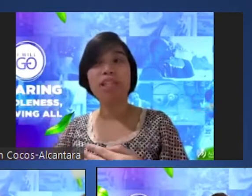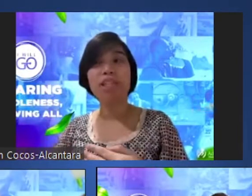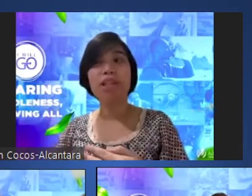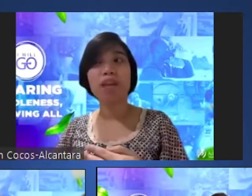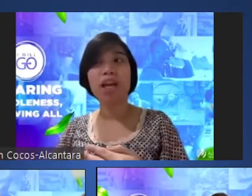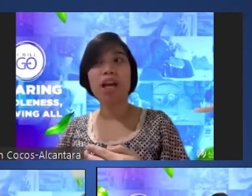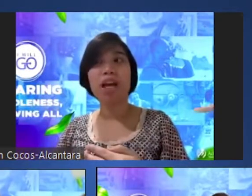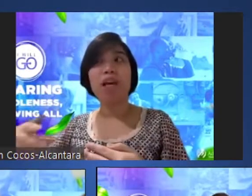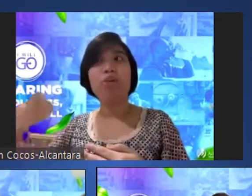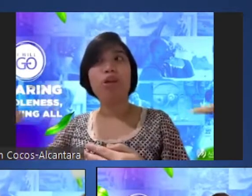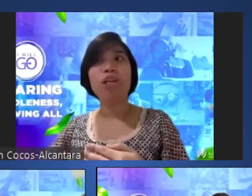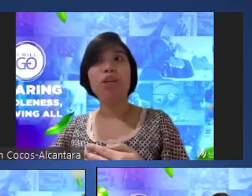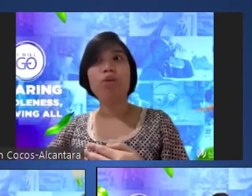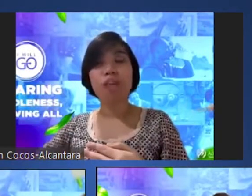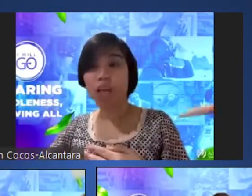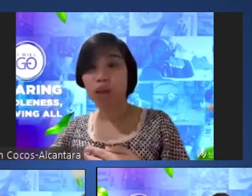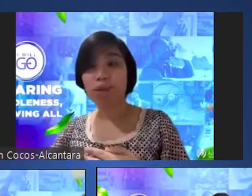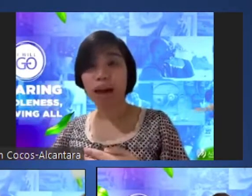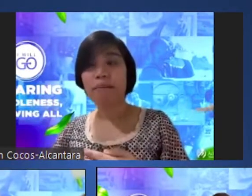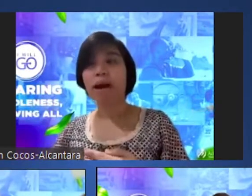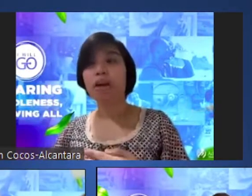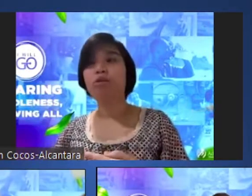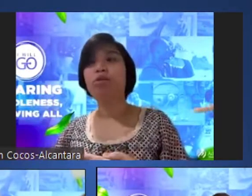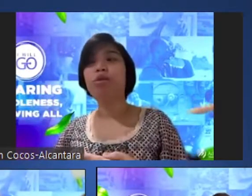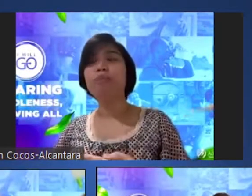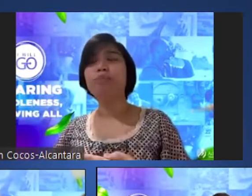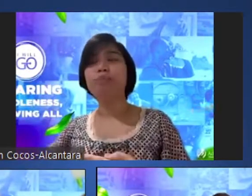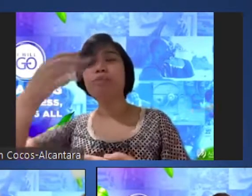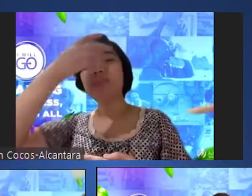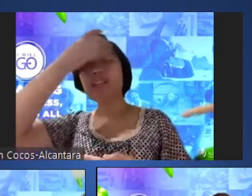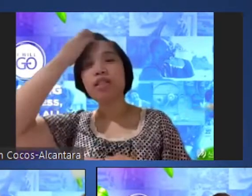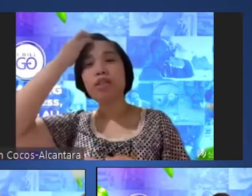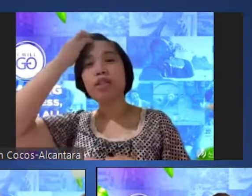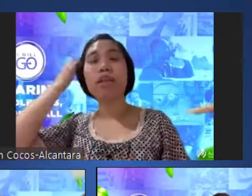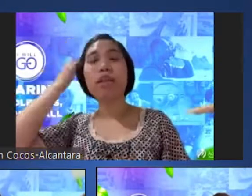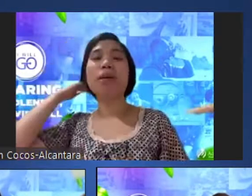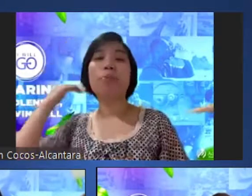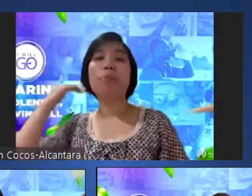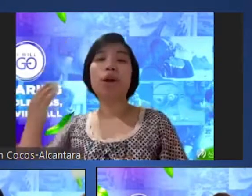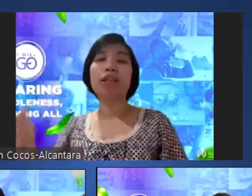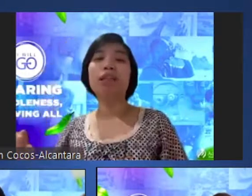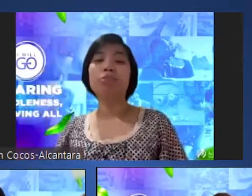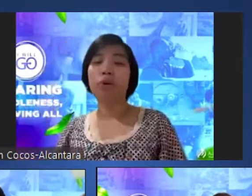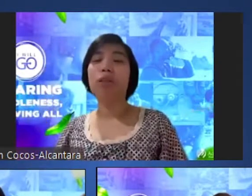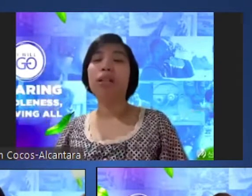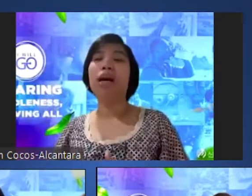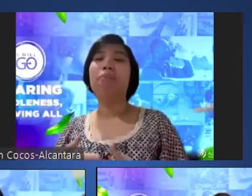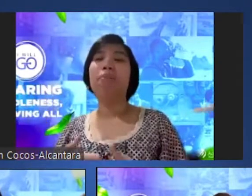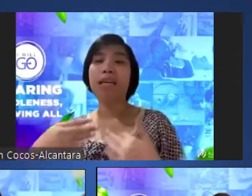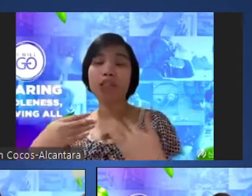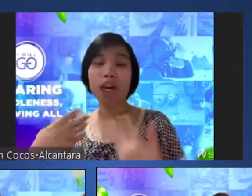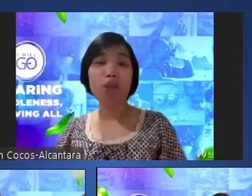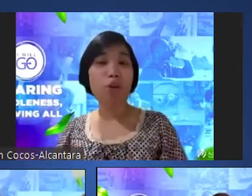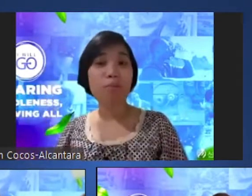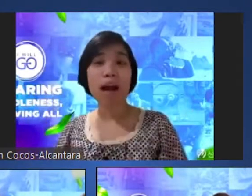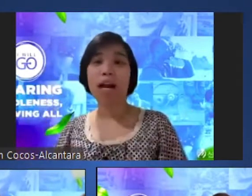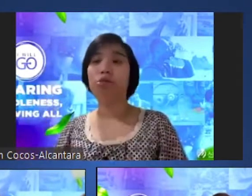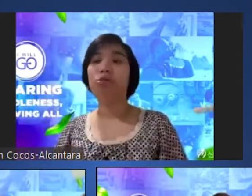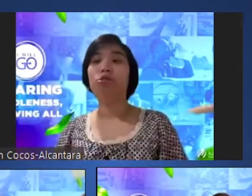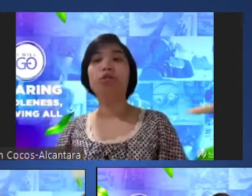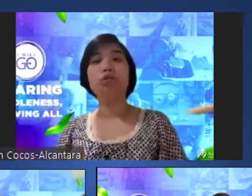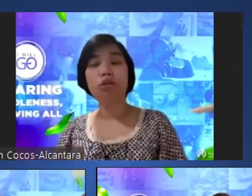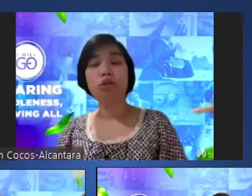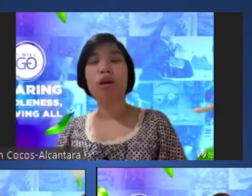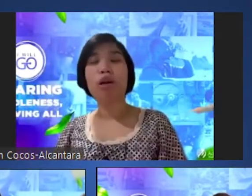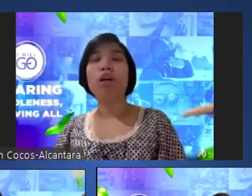ibig sabihin yung isa yung tama so it's important po na i-check nyo yung background